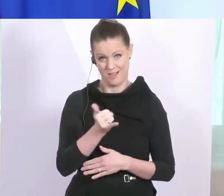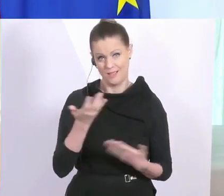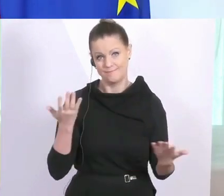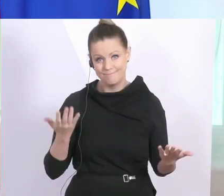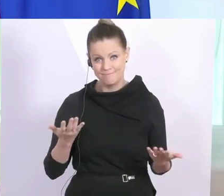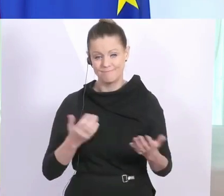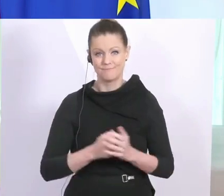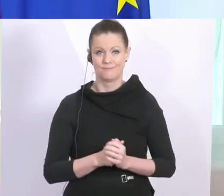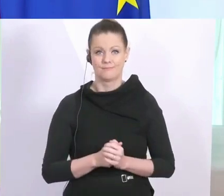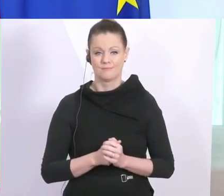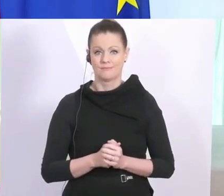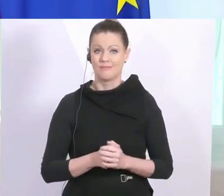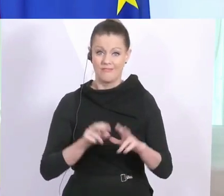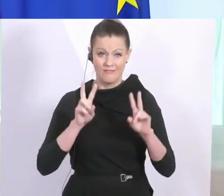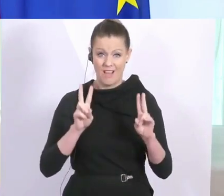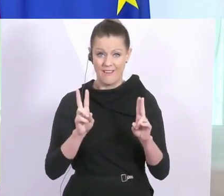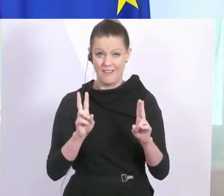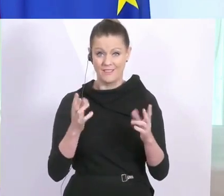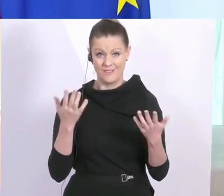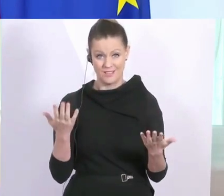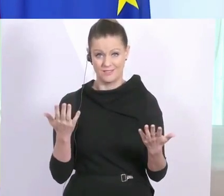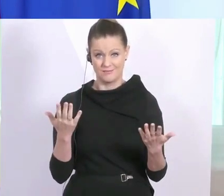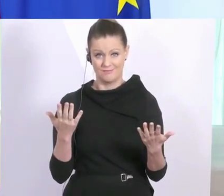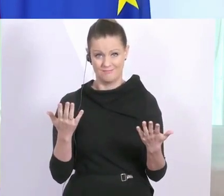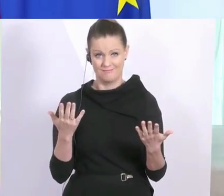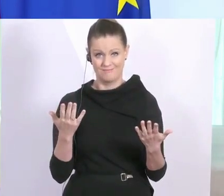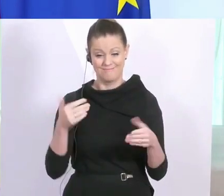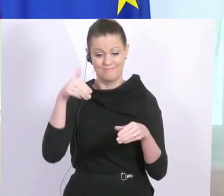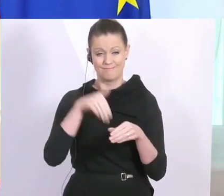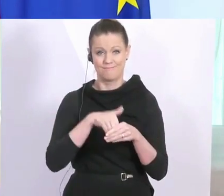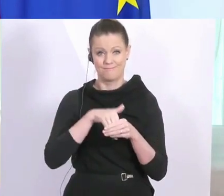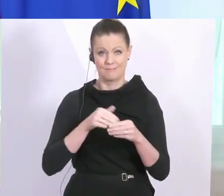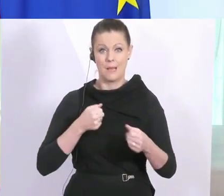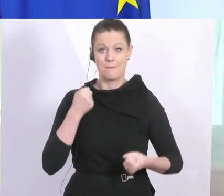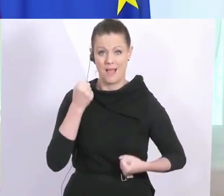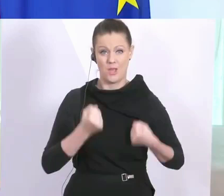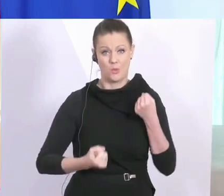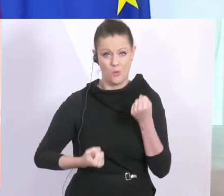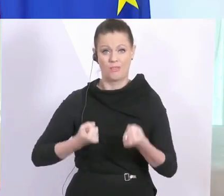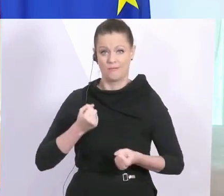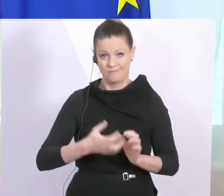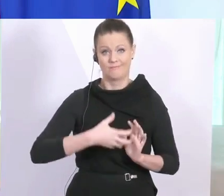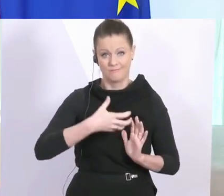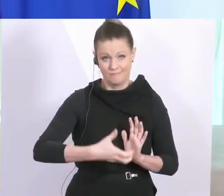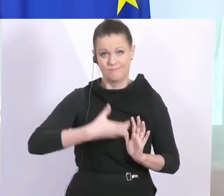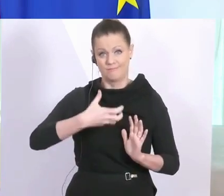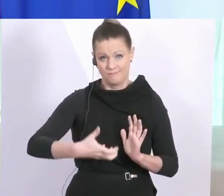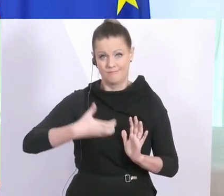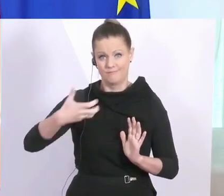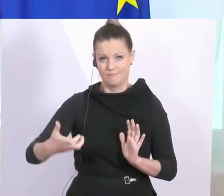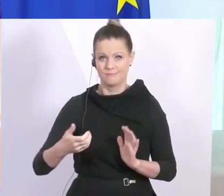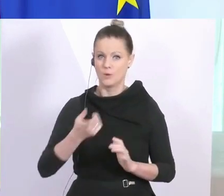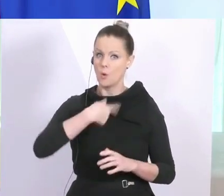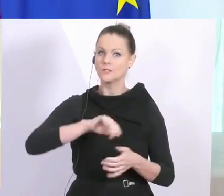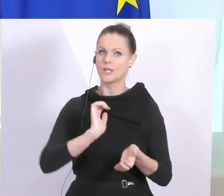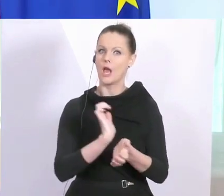Aber die Wahrheit ist, es ist ein Marathon und es ist nicht unsere Aufgabe, das zu sagen, was